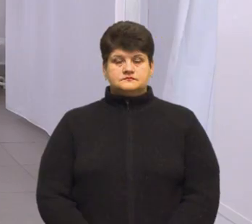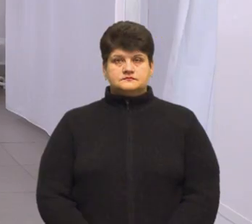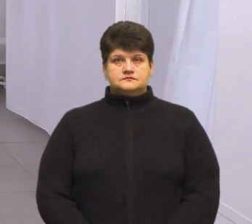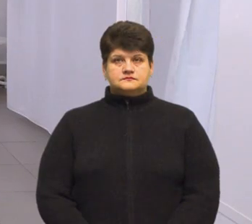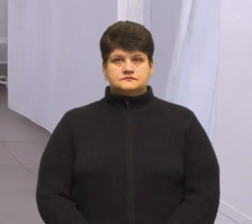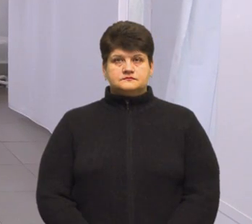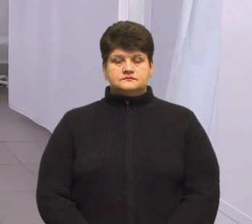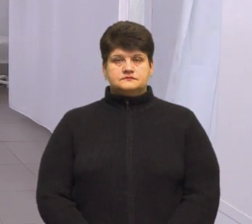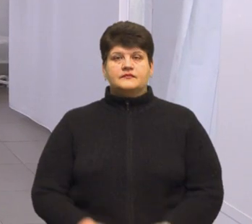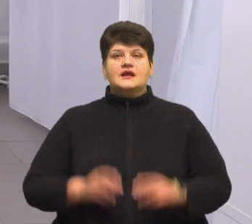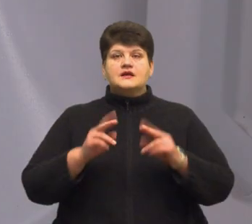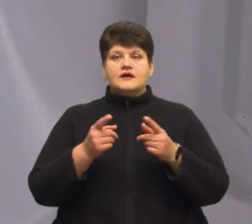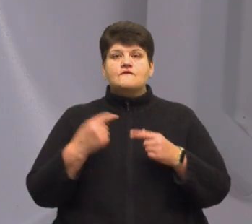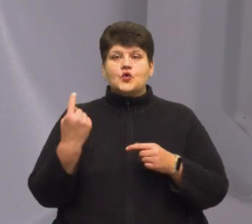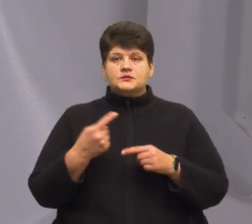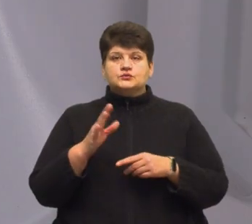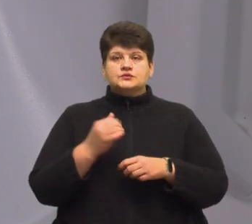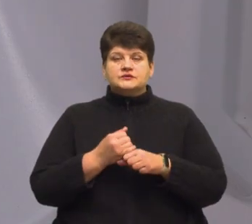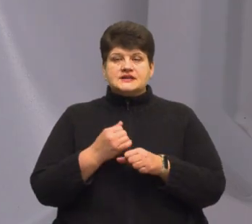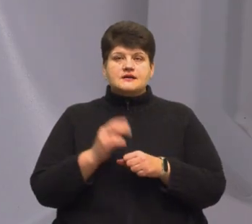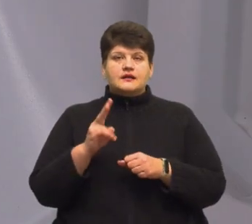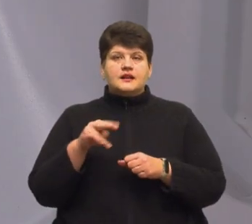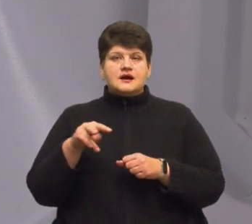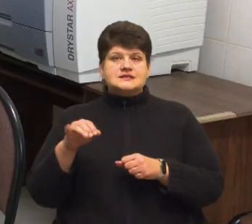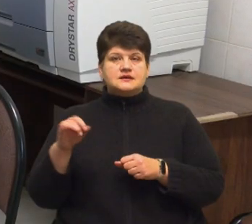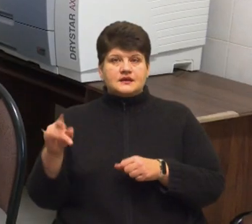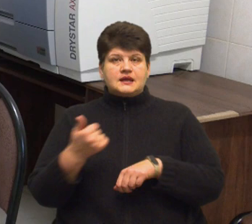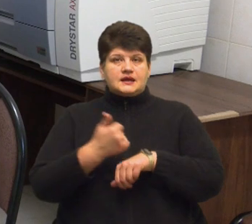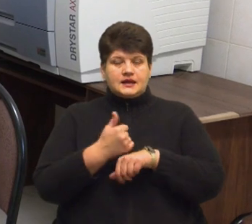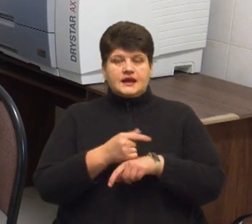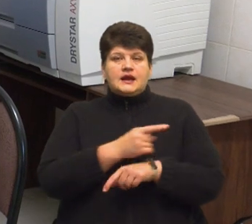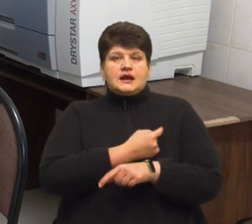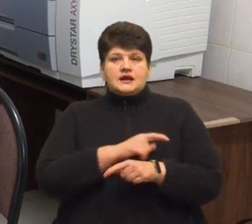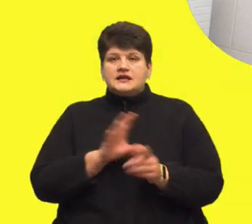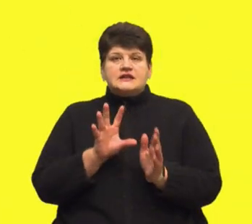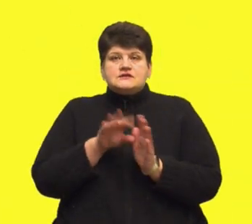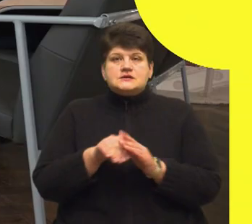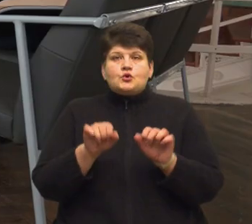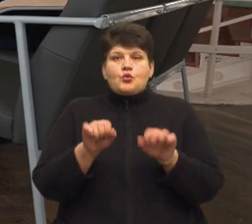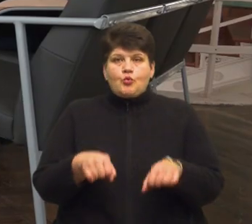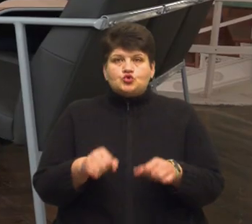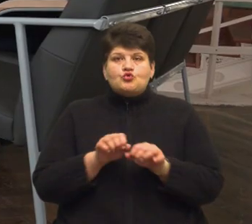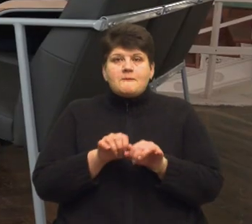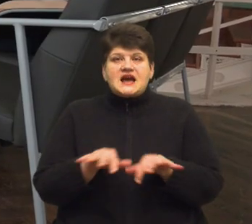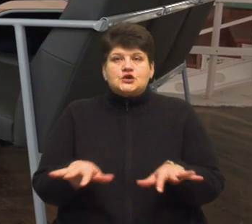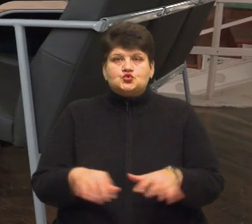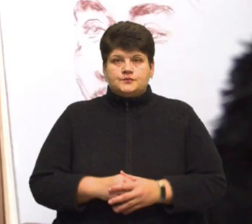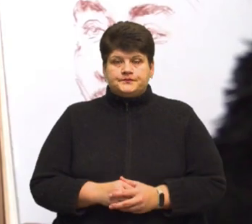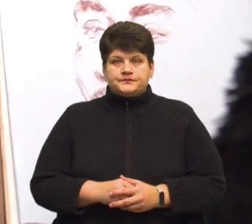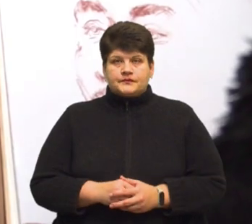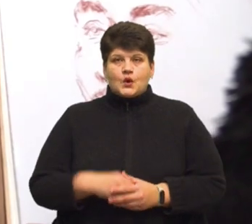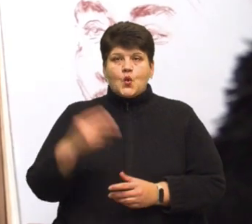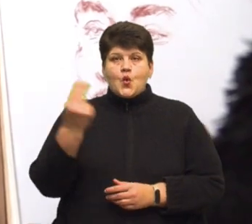Як в області працюватимуть кластерні лікарні і ті, які не війшли в спроможну мережу? Художниця з